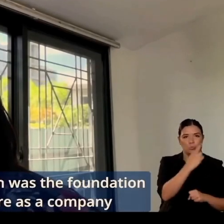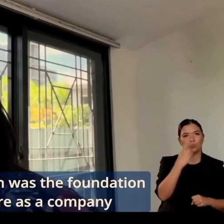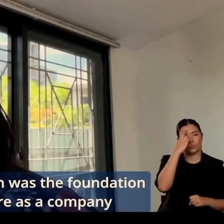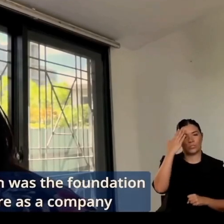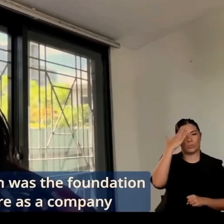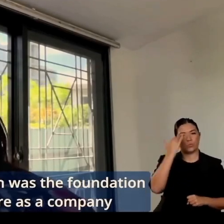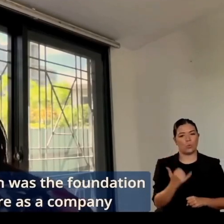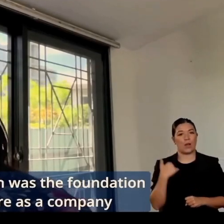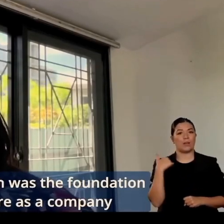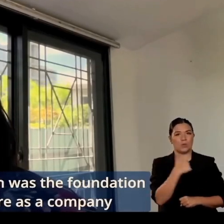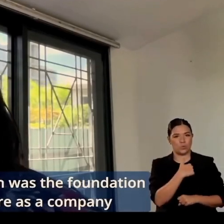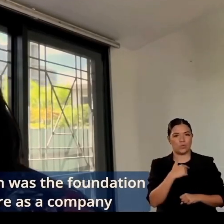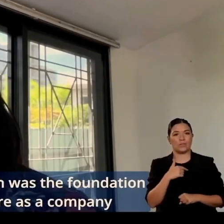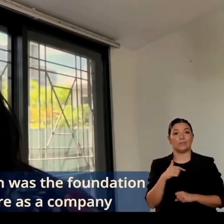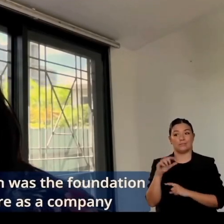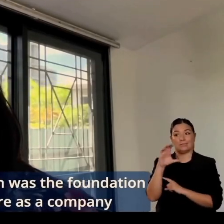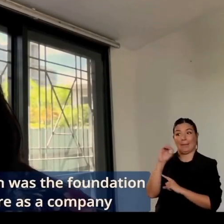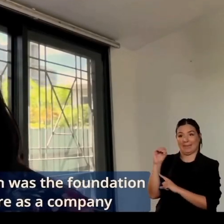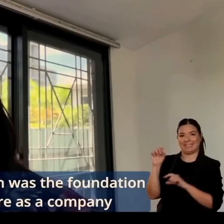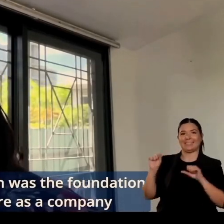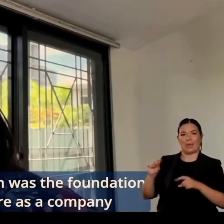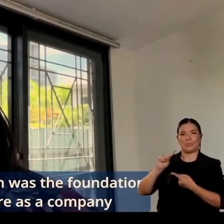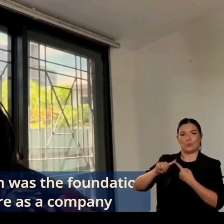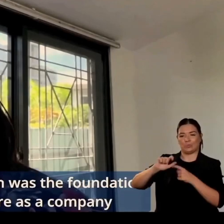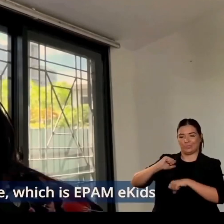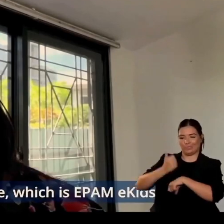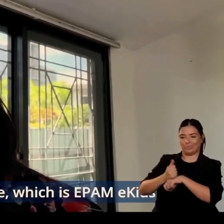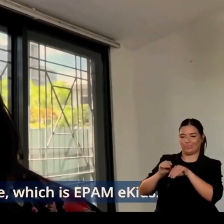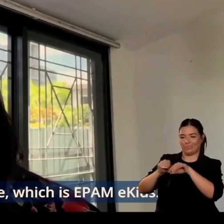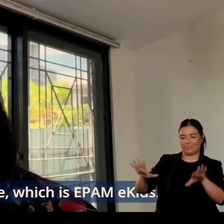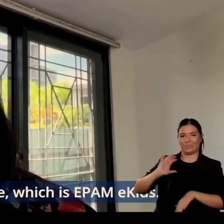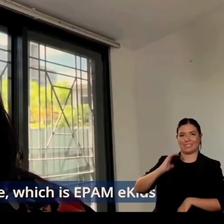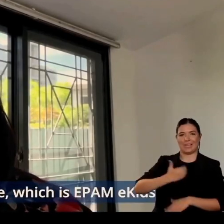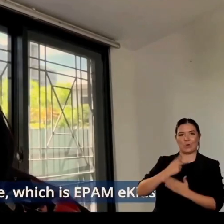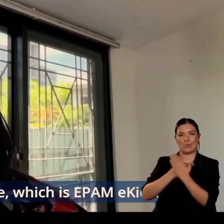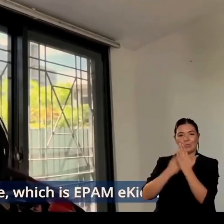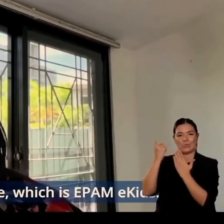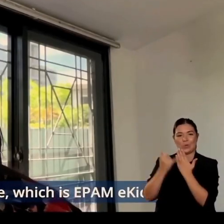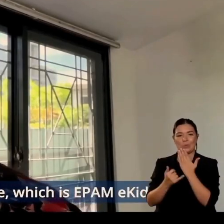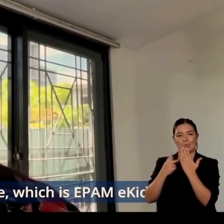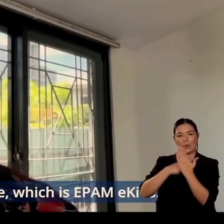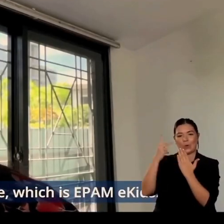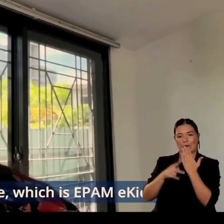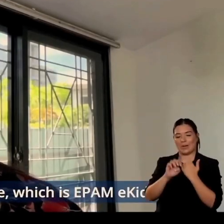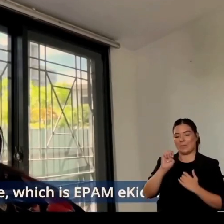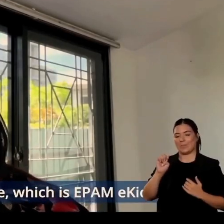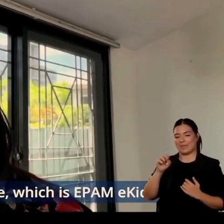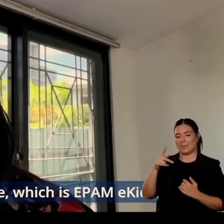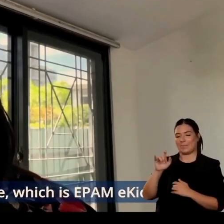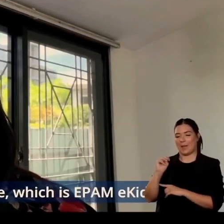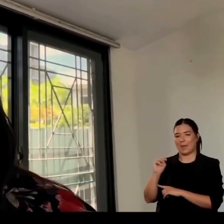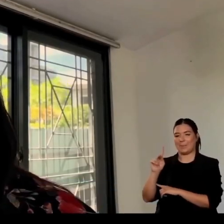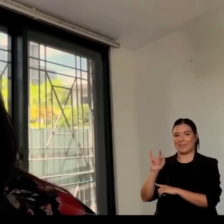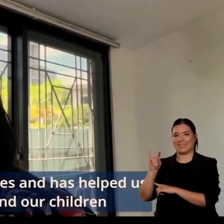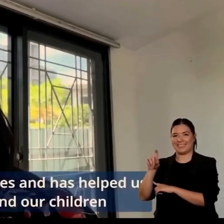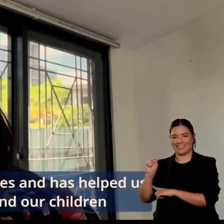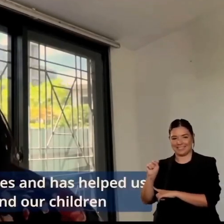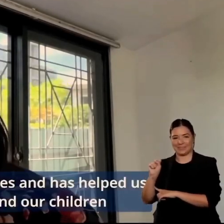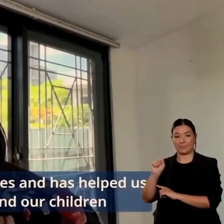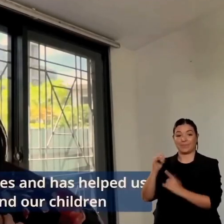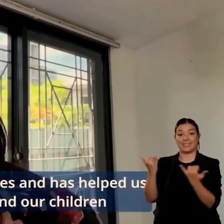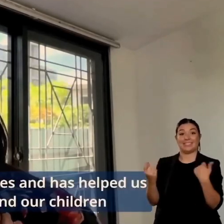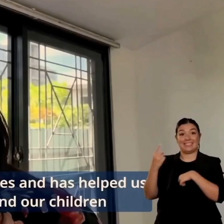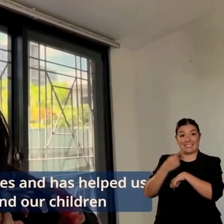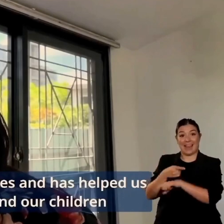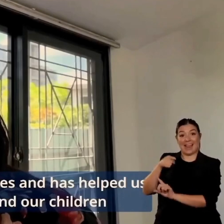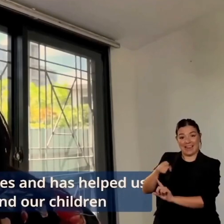è in 19 paesi e ci ha aiutato a radunare le nostre comunità, i nostri bambini in tutti